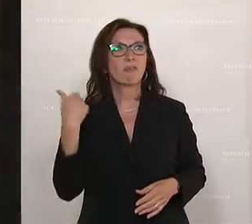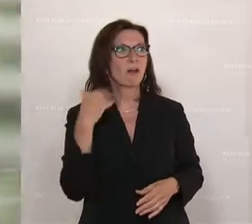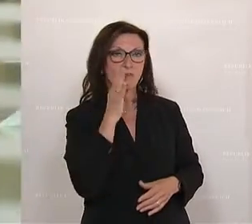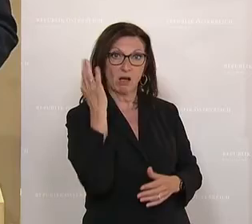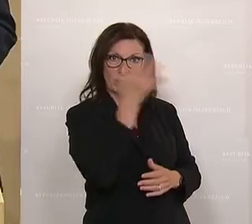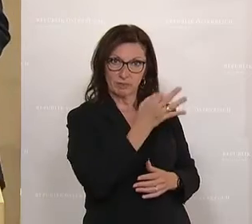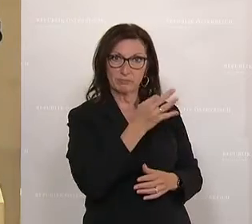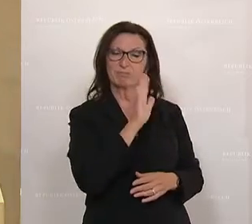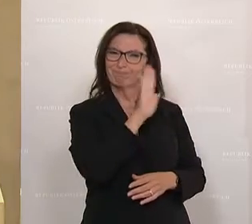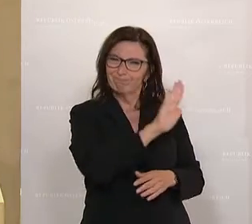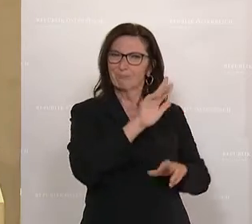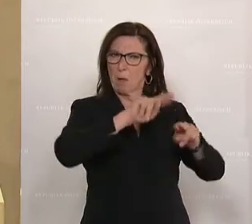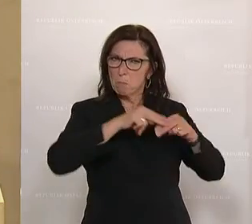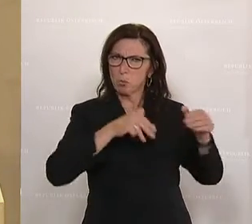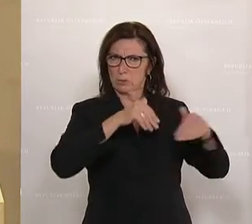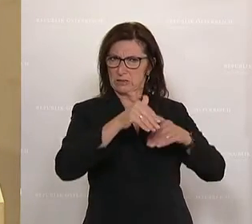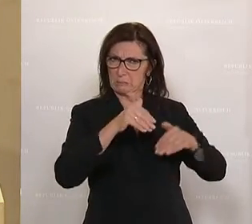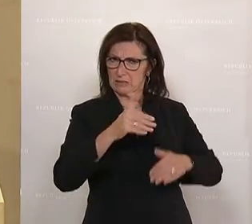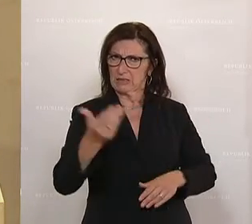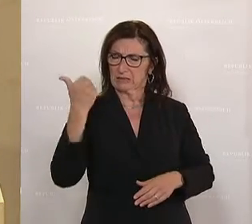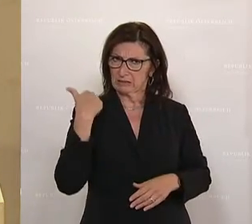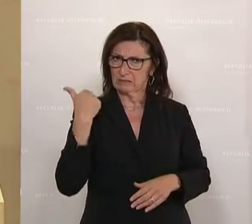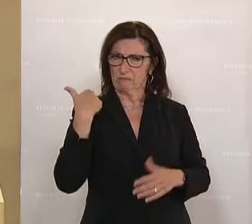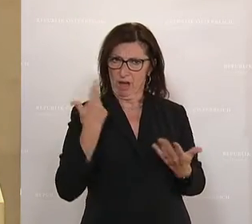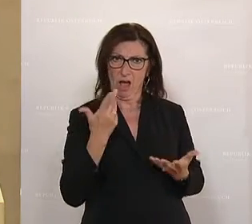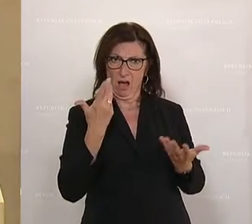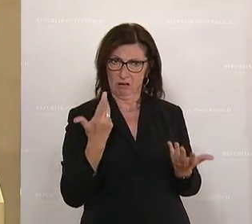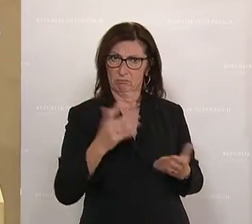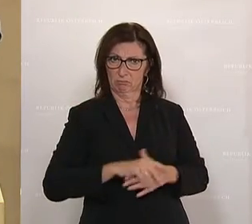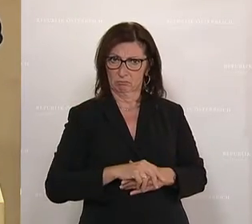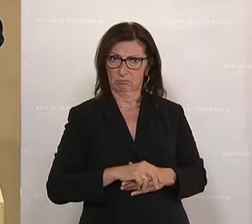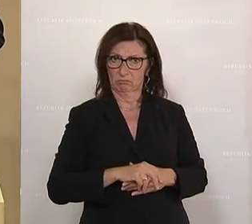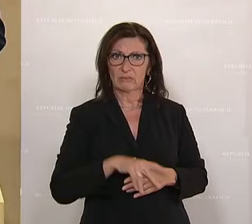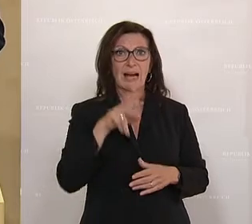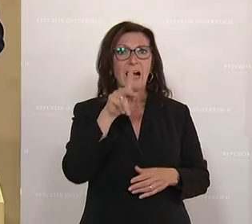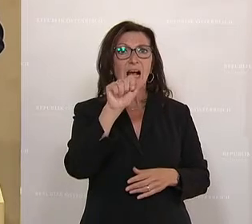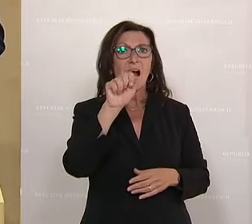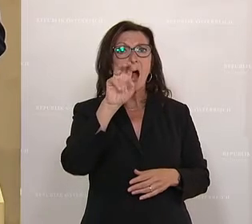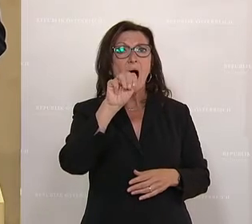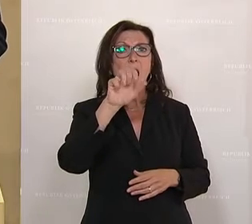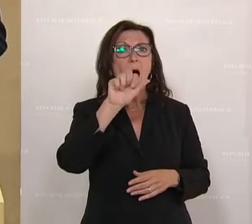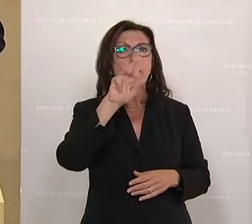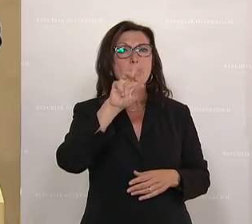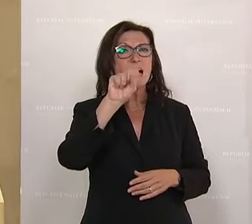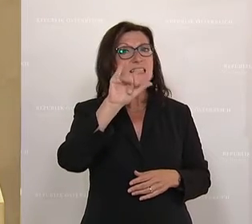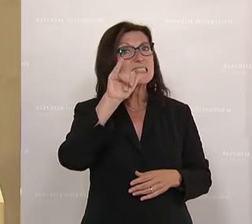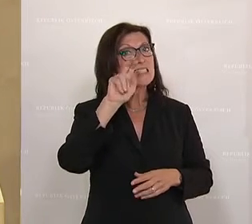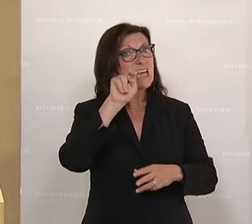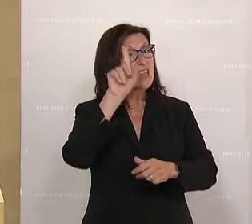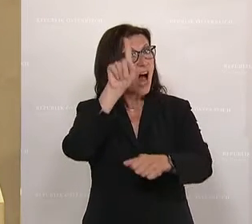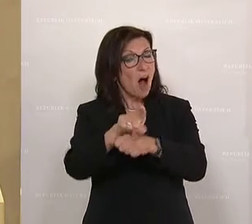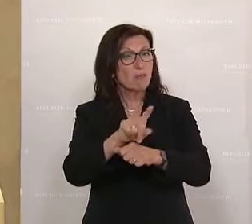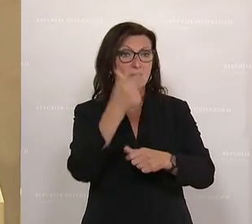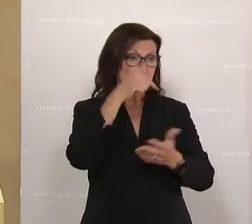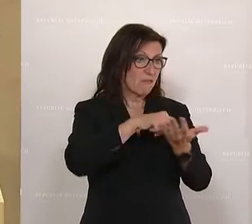wurden von Ihrem Bundesministerium Aufträge an die Kammersin Research und Identity GmbH zwischen 2013